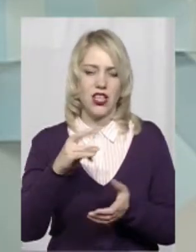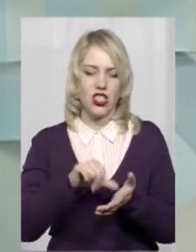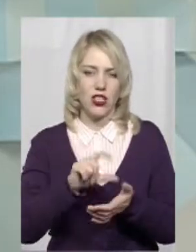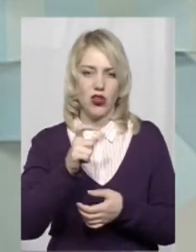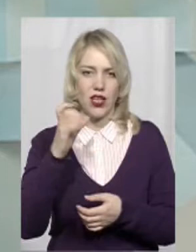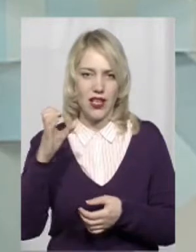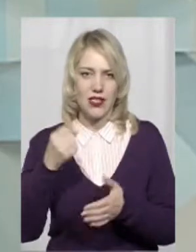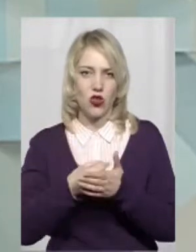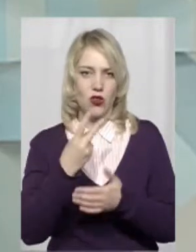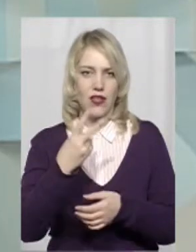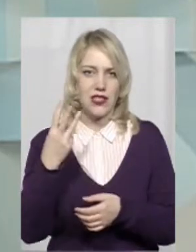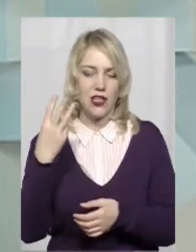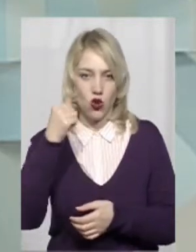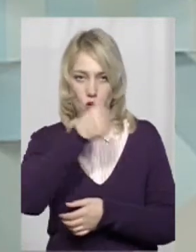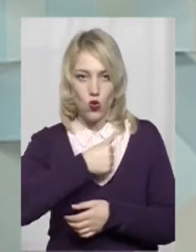до 23-го року.